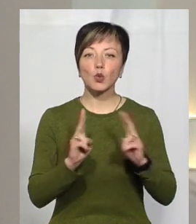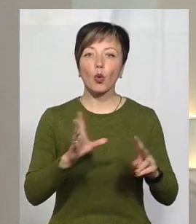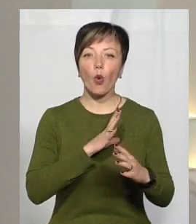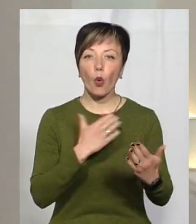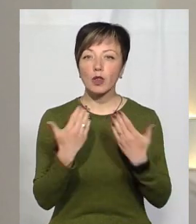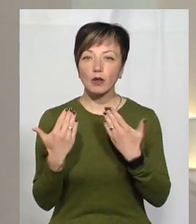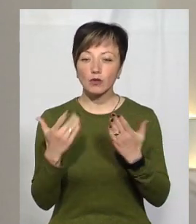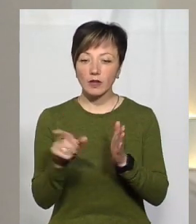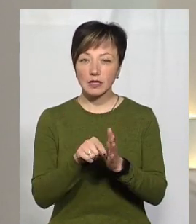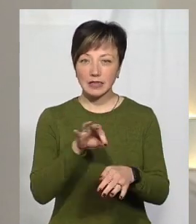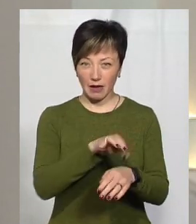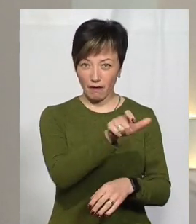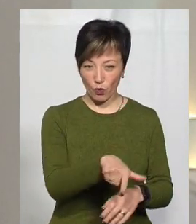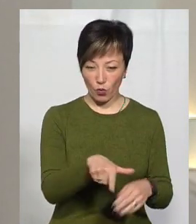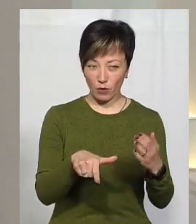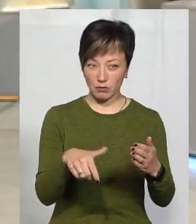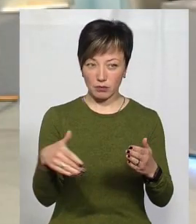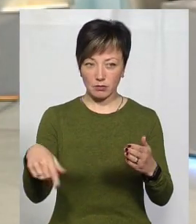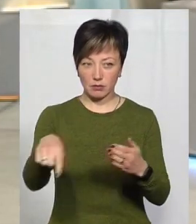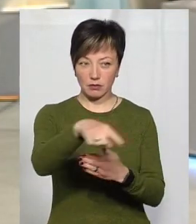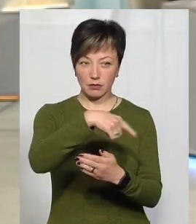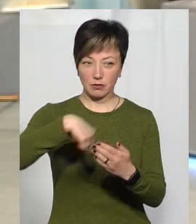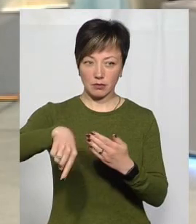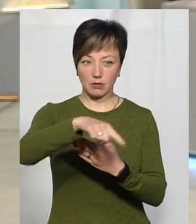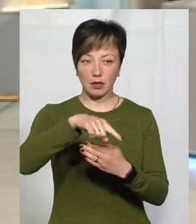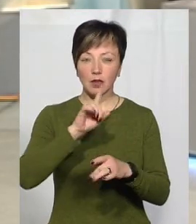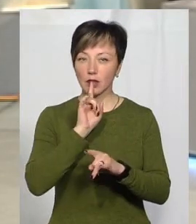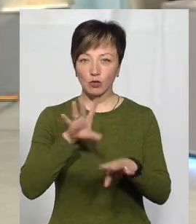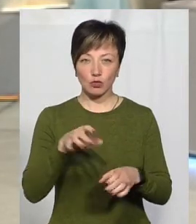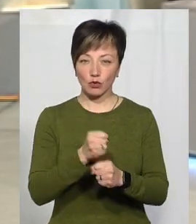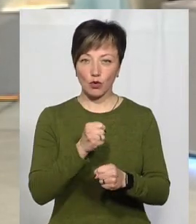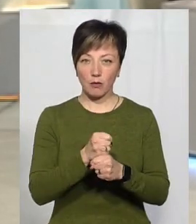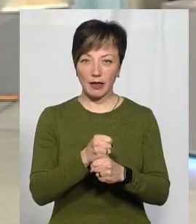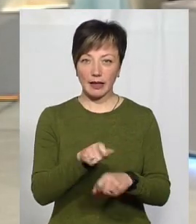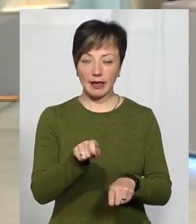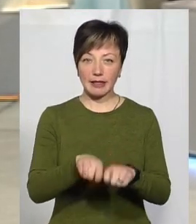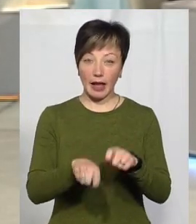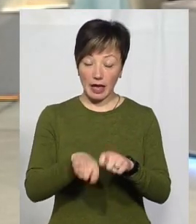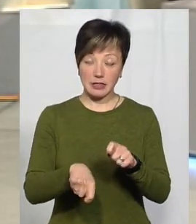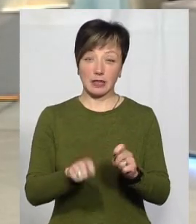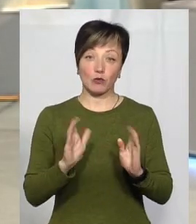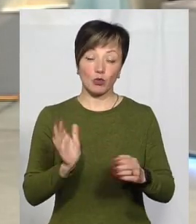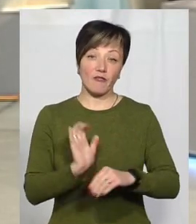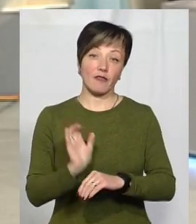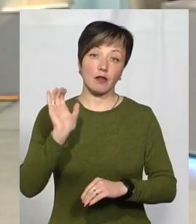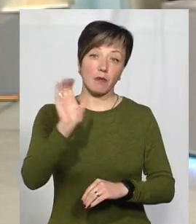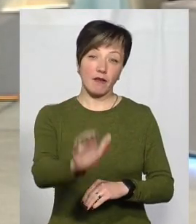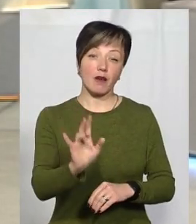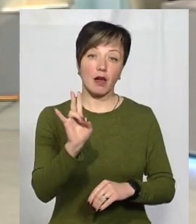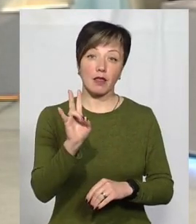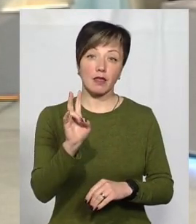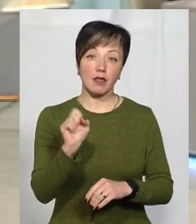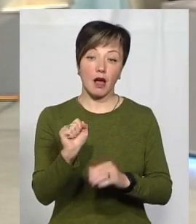контактував з захворілим, не будуть робити тести, а будуть їх відправляти на